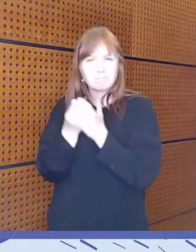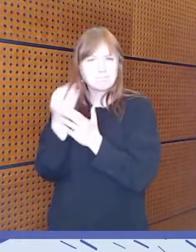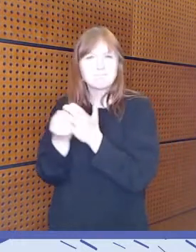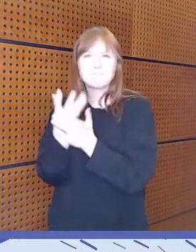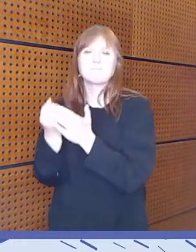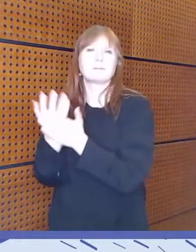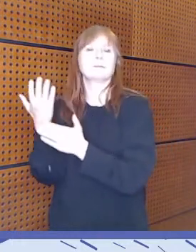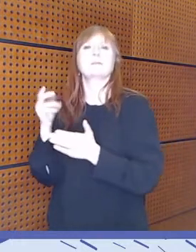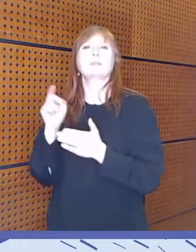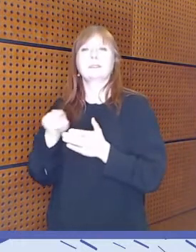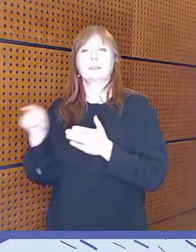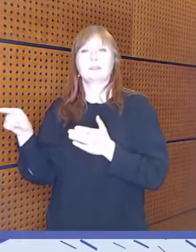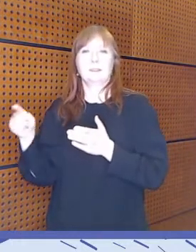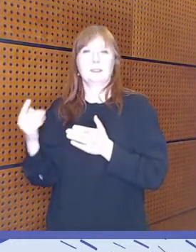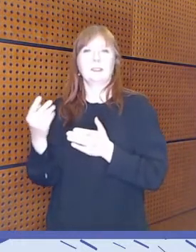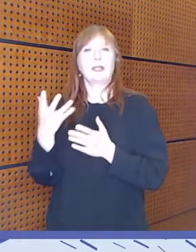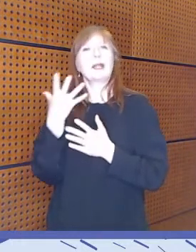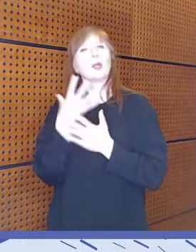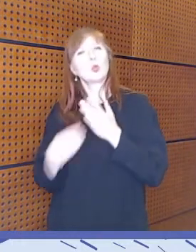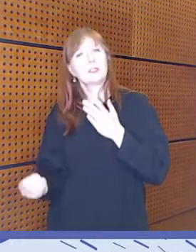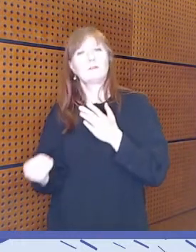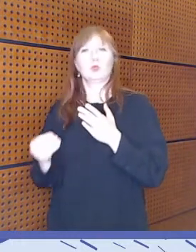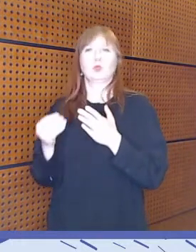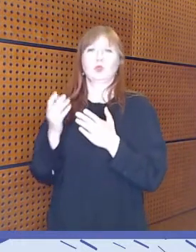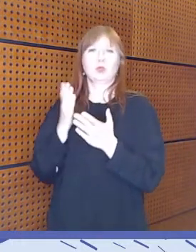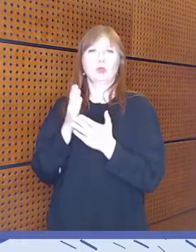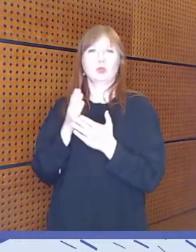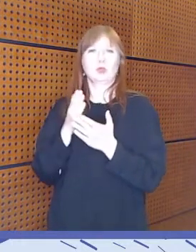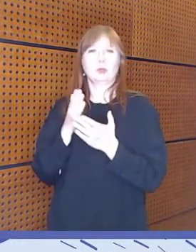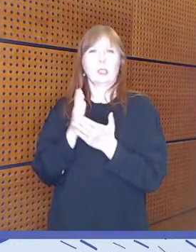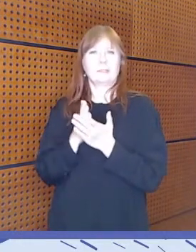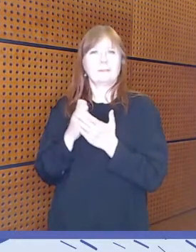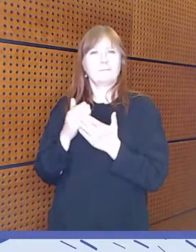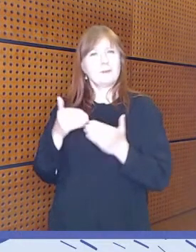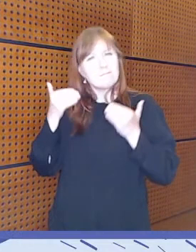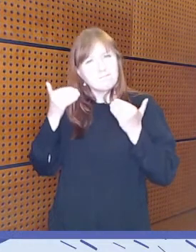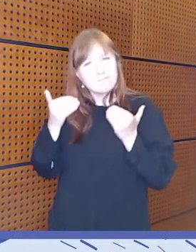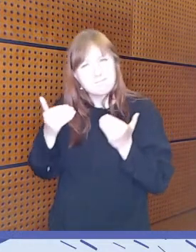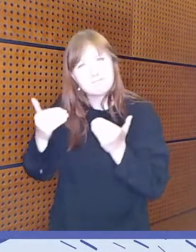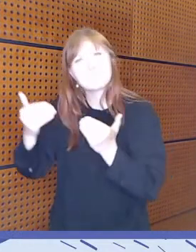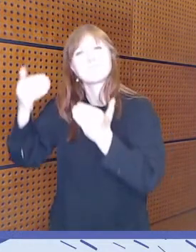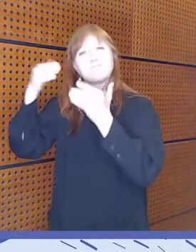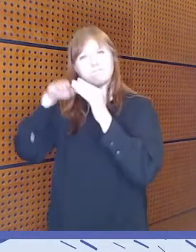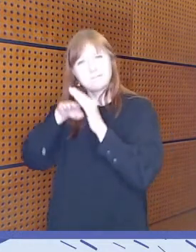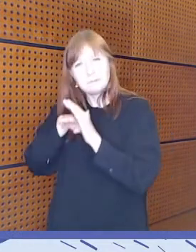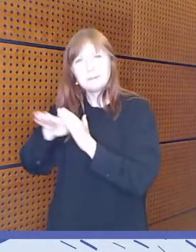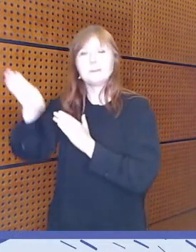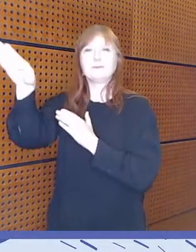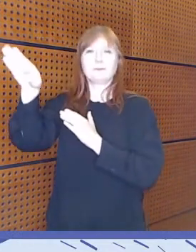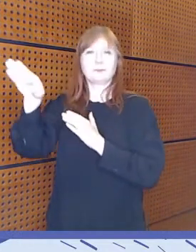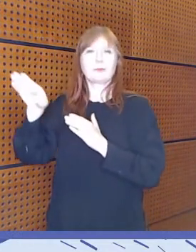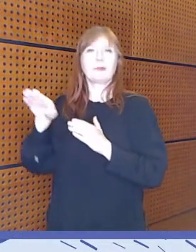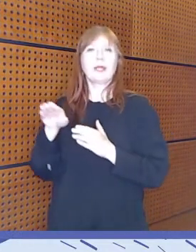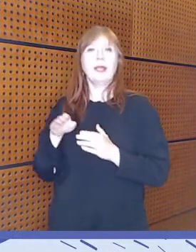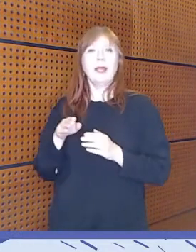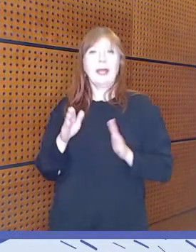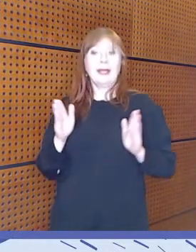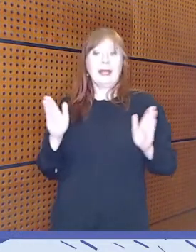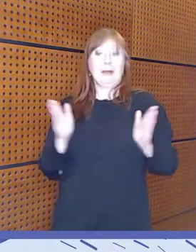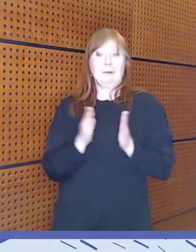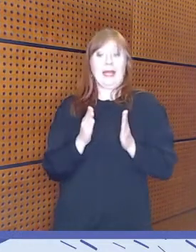tavallaan päästään tässä inklusiivisuudessa eteenpäin. Ja tämän pienen otannon kautta